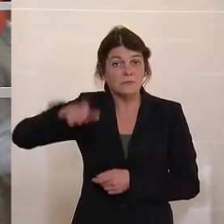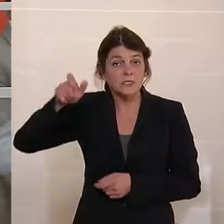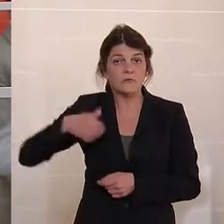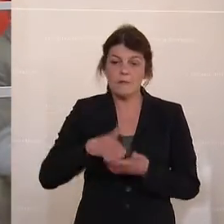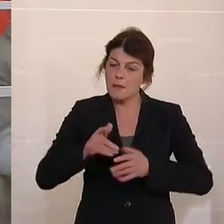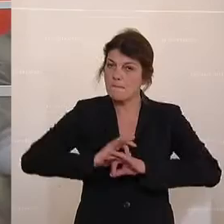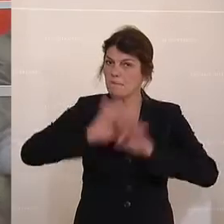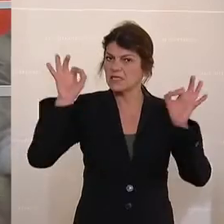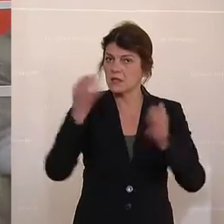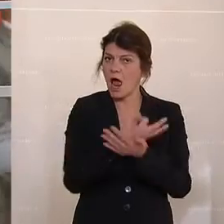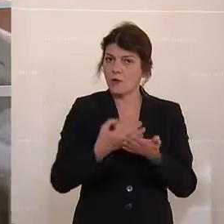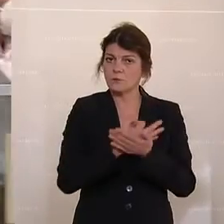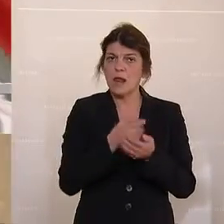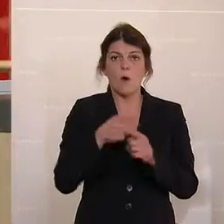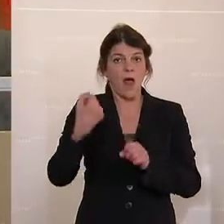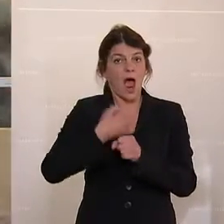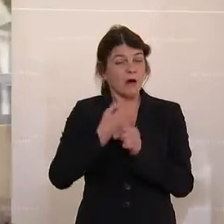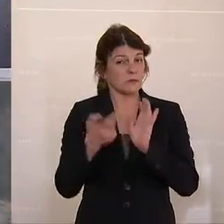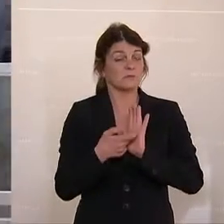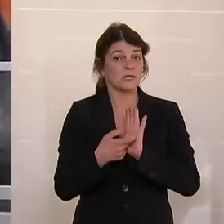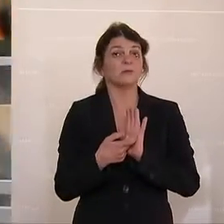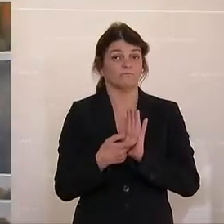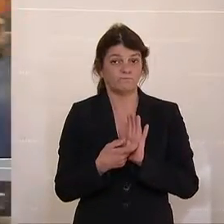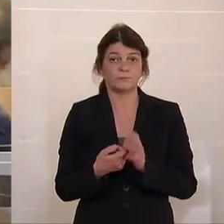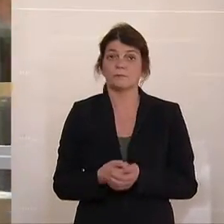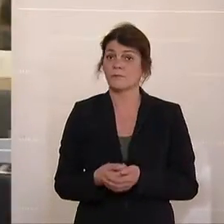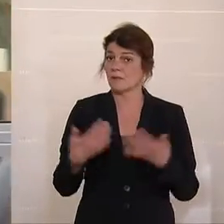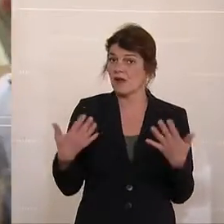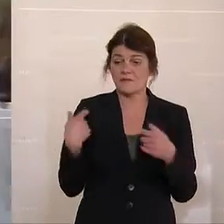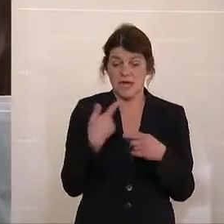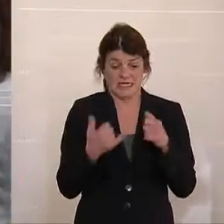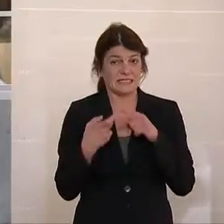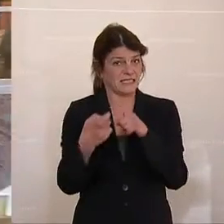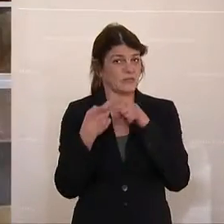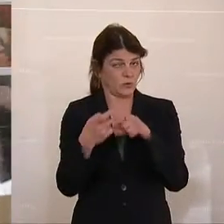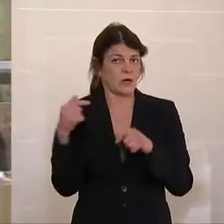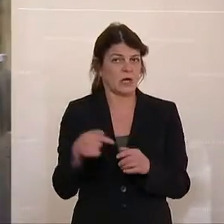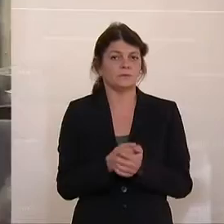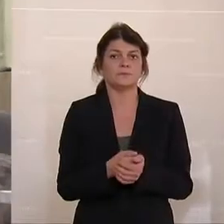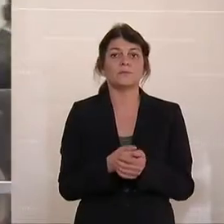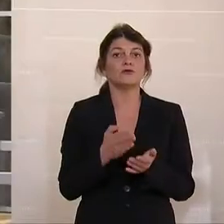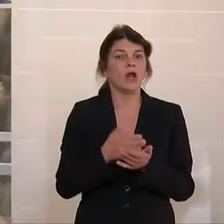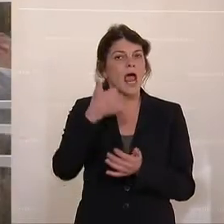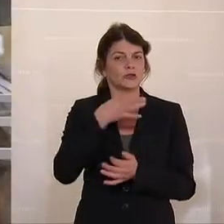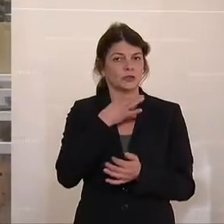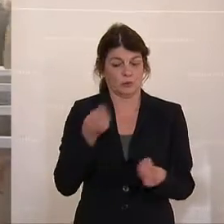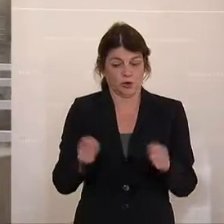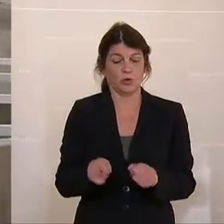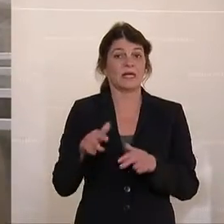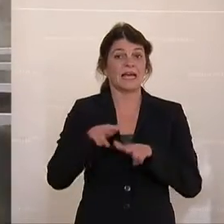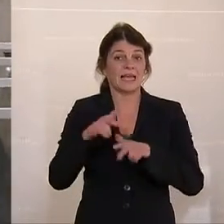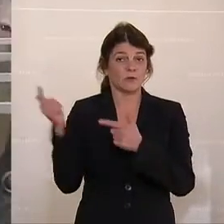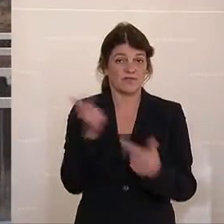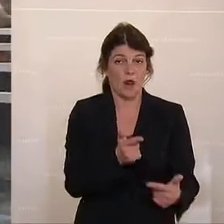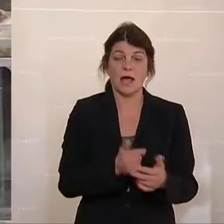die besten Ausbildungs und Arbeitsbedingungen. Wir diskutieren hier eine einstimmig beschlossene Regierungsvorlage,